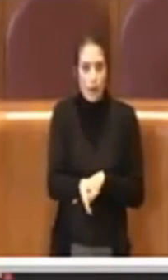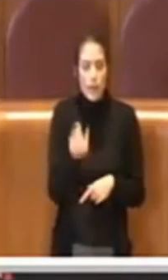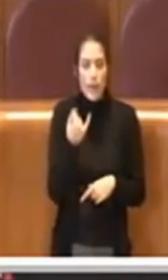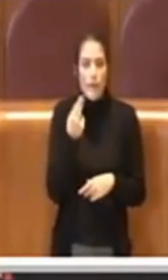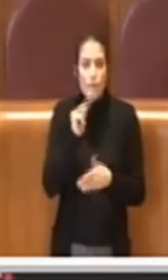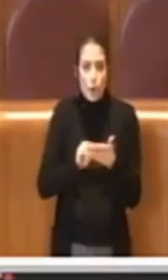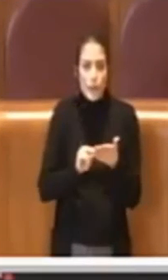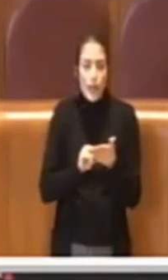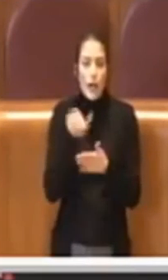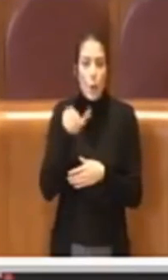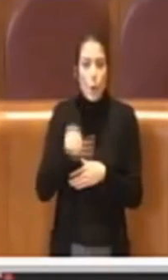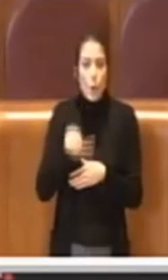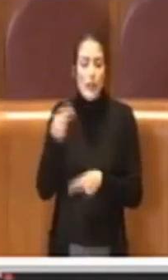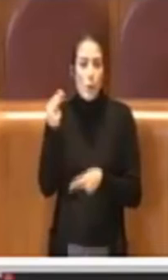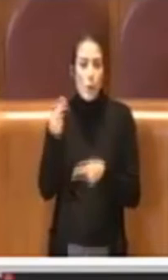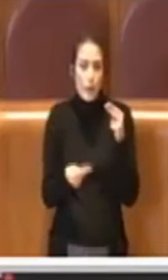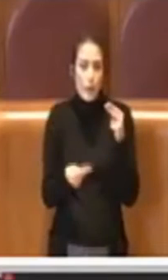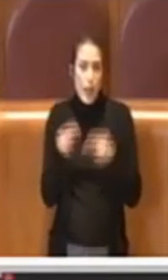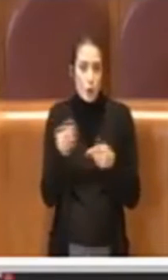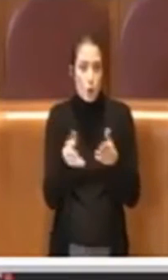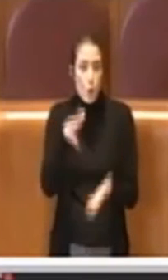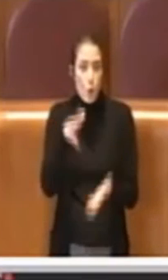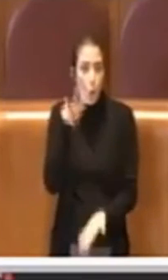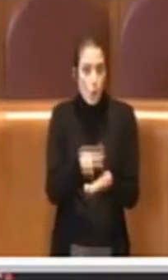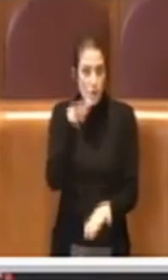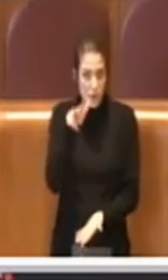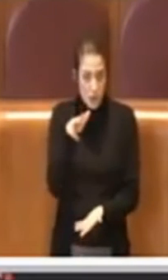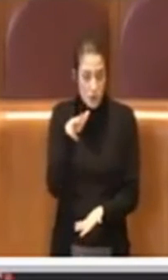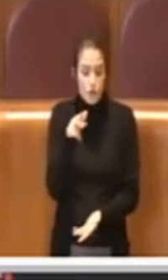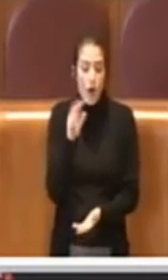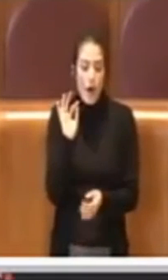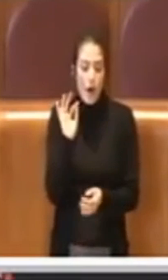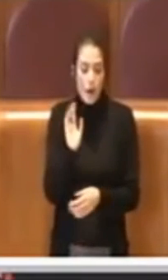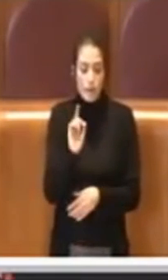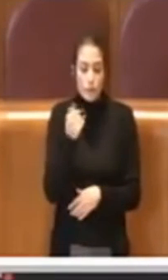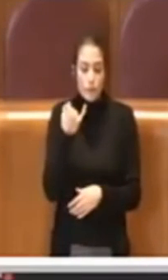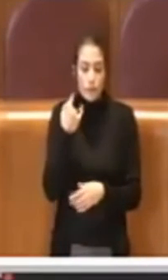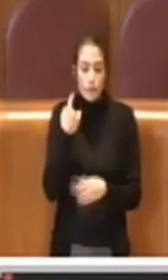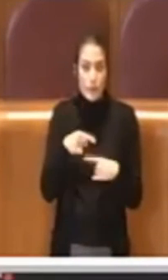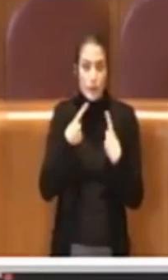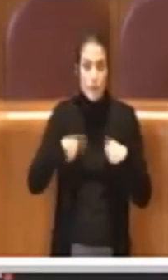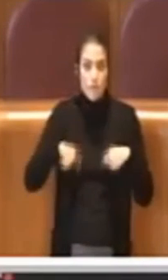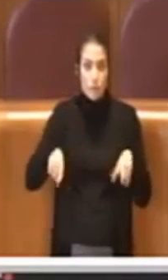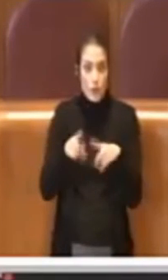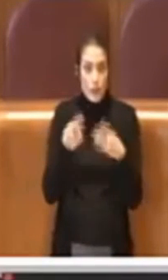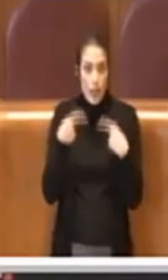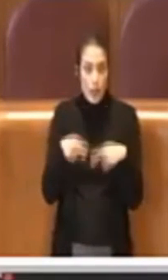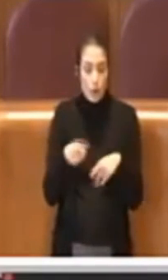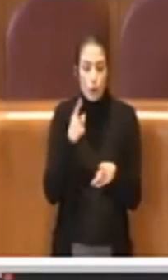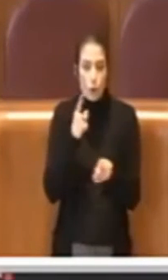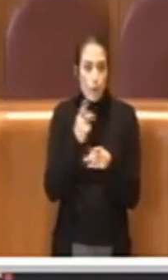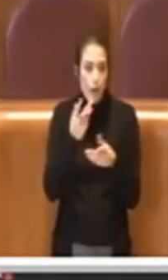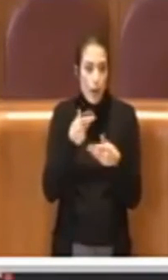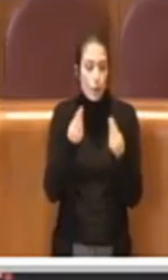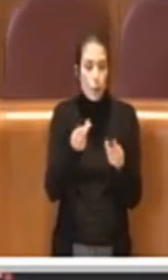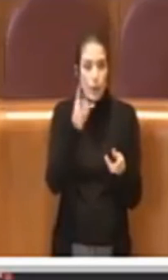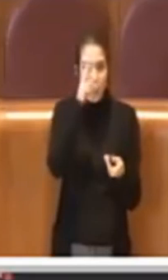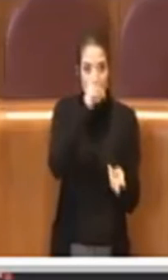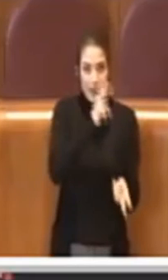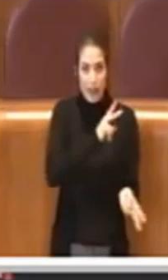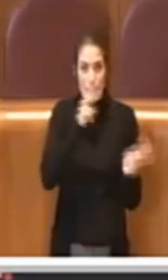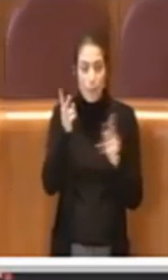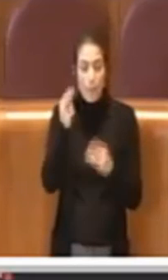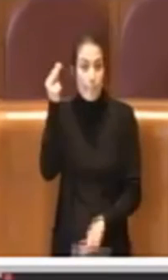ufficiale che andiamo a votare in questa consideratura, forse dovremmo dare una interpretazione a questa